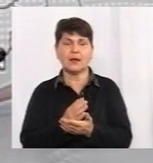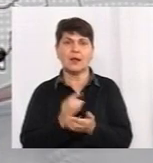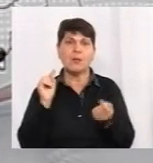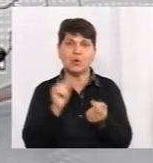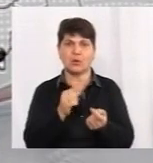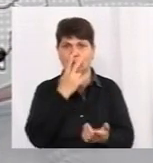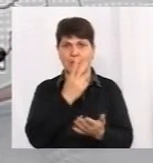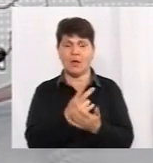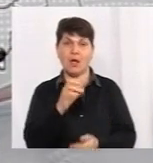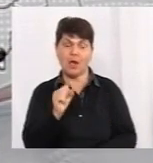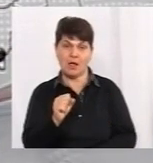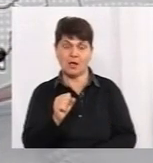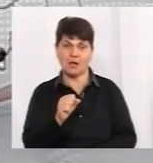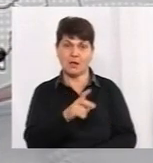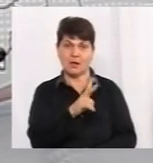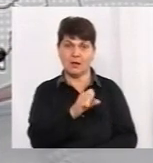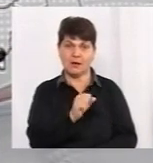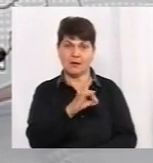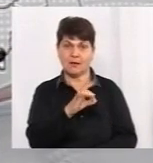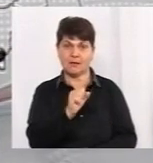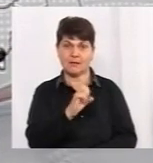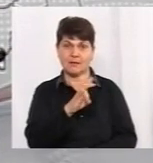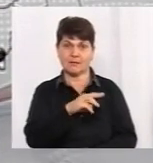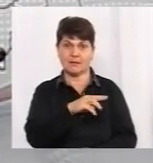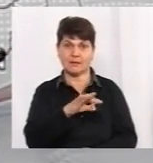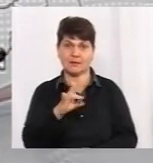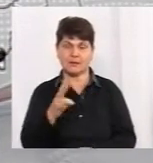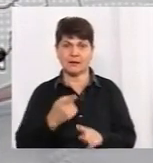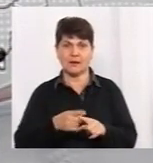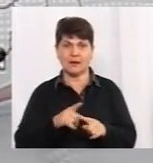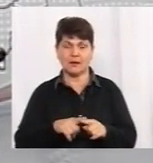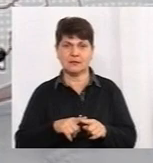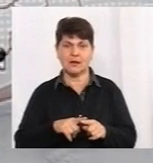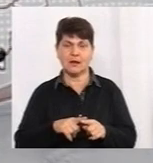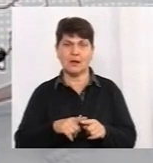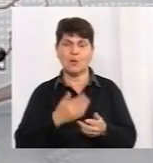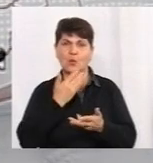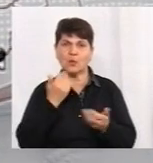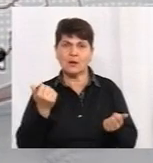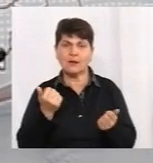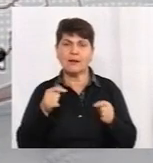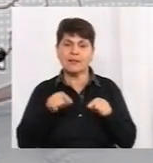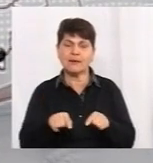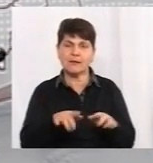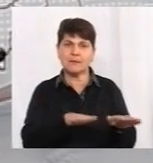А карантин – це уникає тих місць, де можна заразитися.